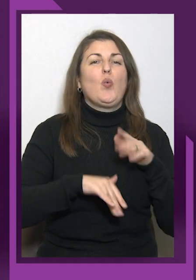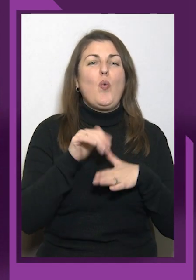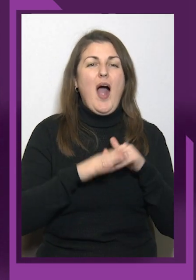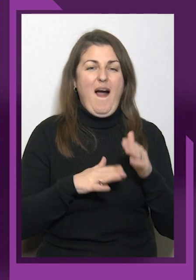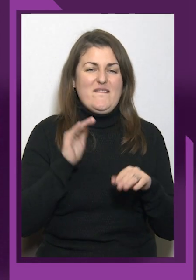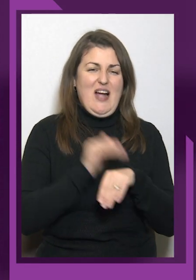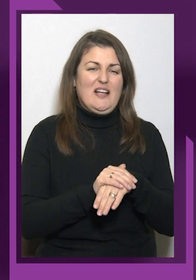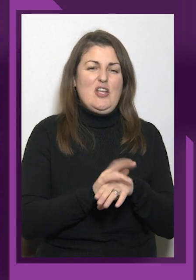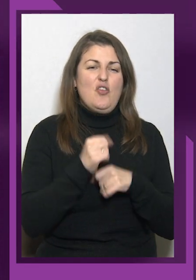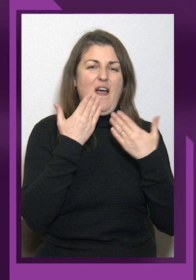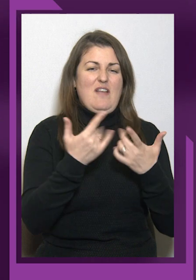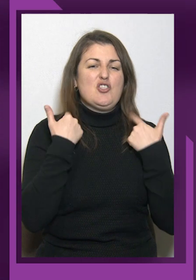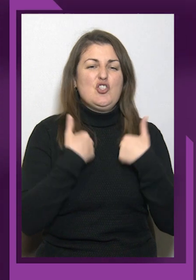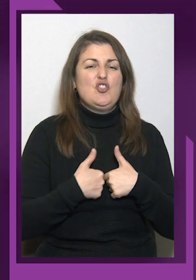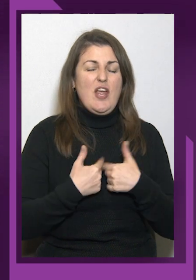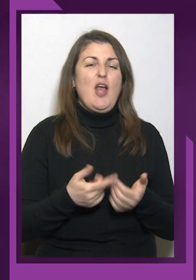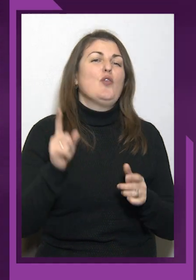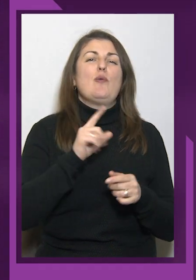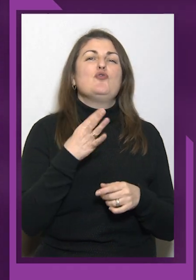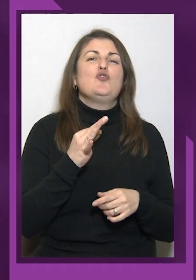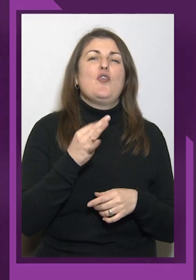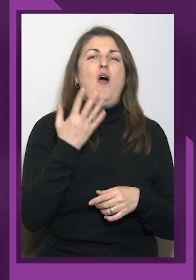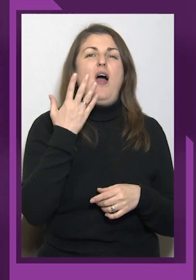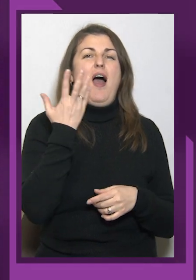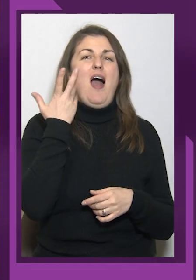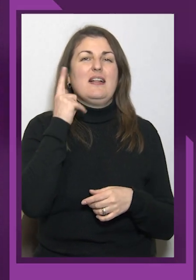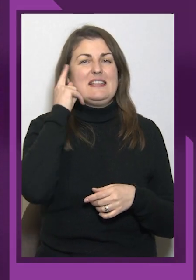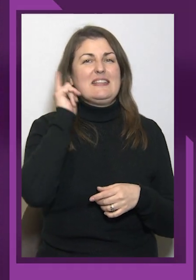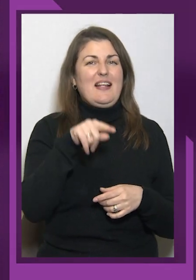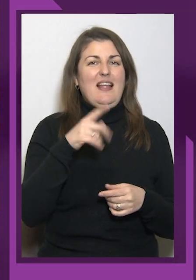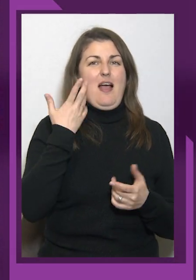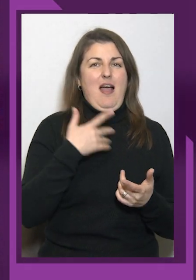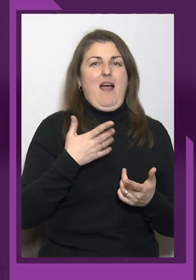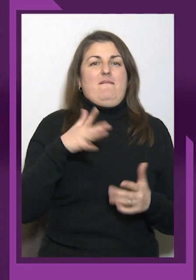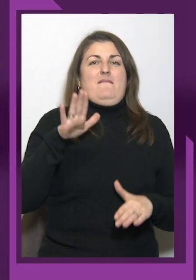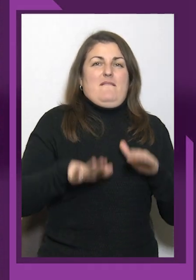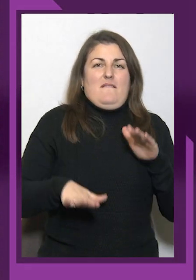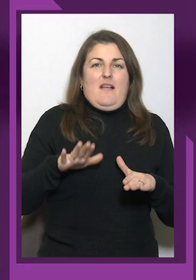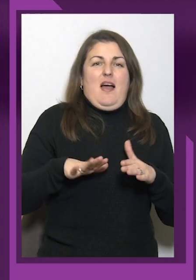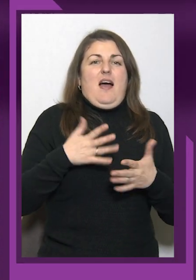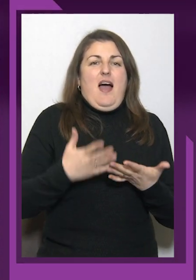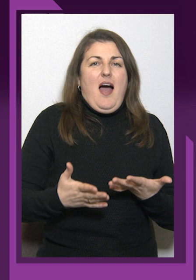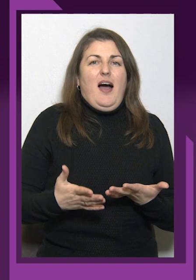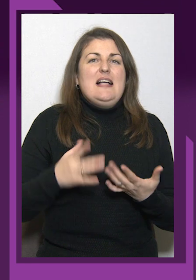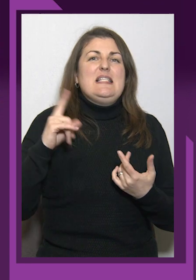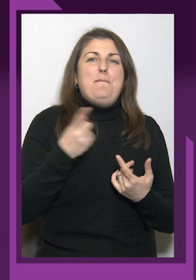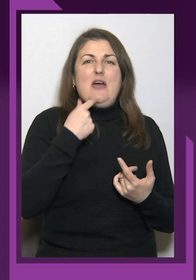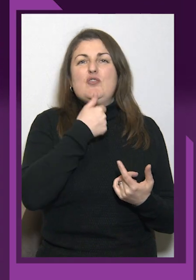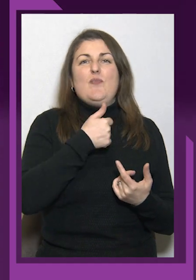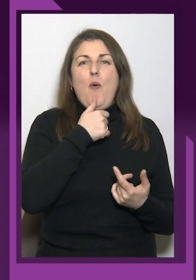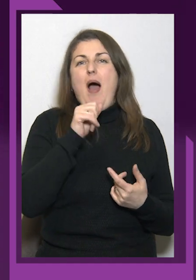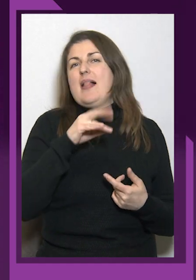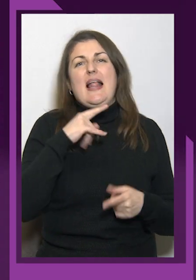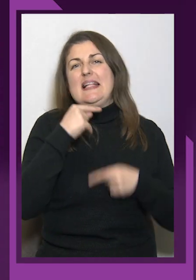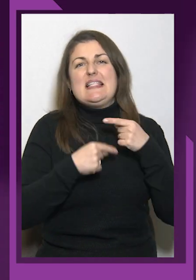коли, знаєте, йде вага, так, з першої спроби, але не завжди, в принципі, можна зрозуміти, чи ти